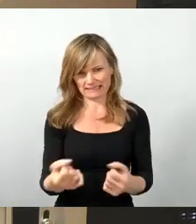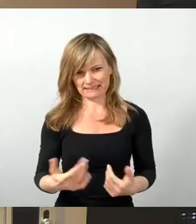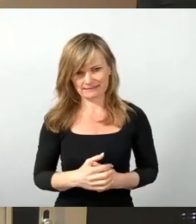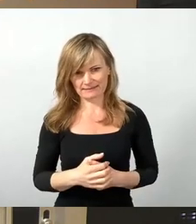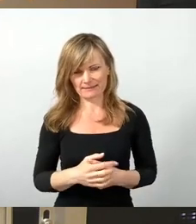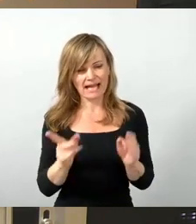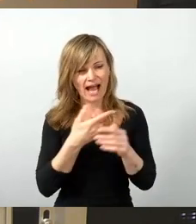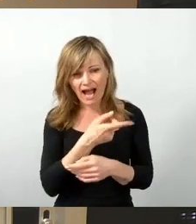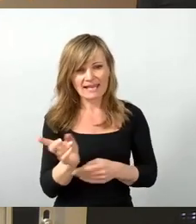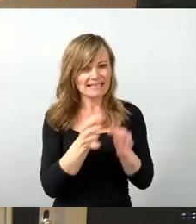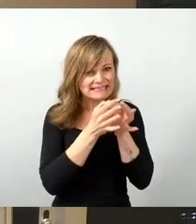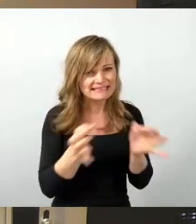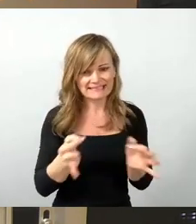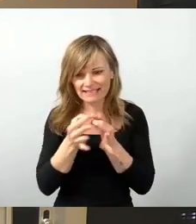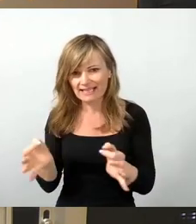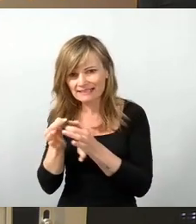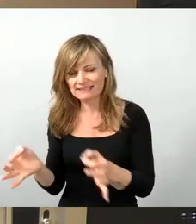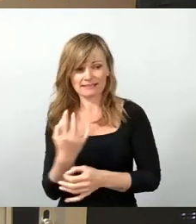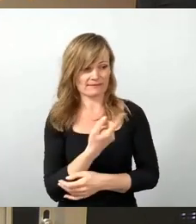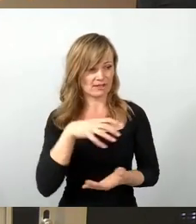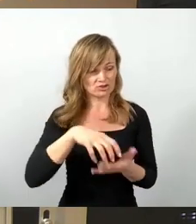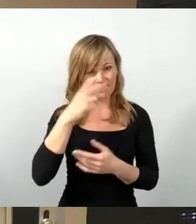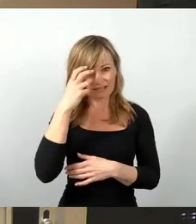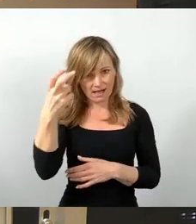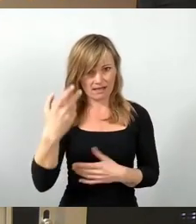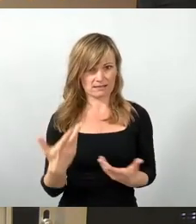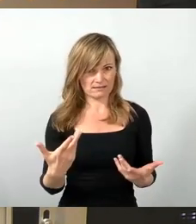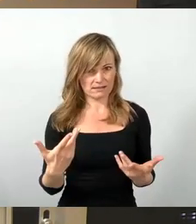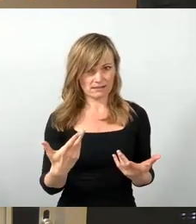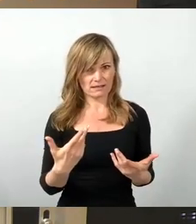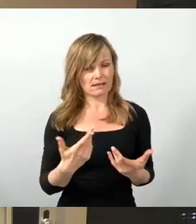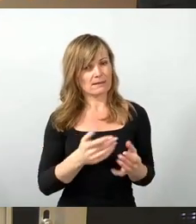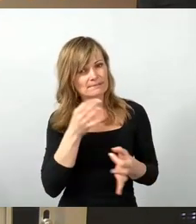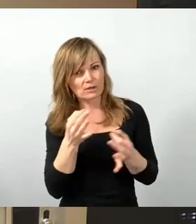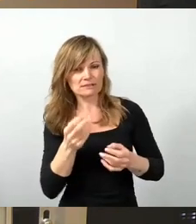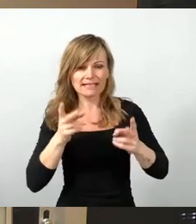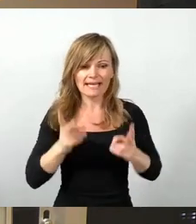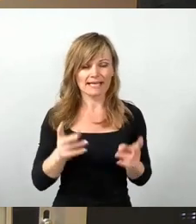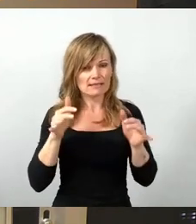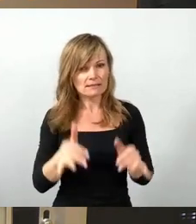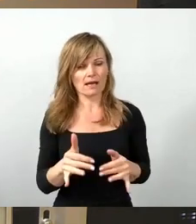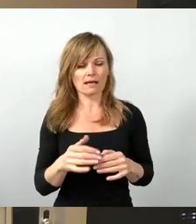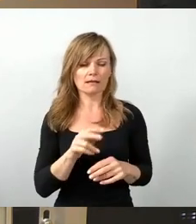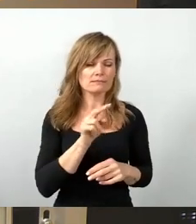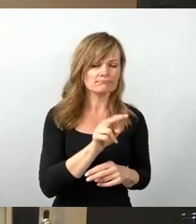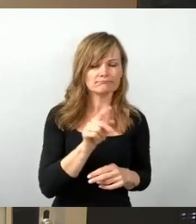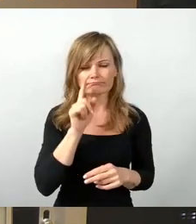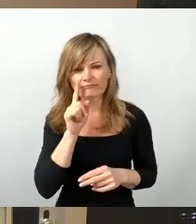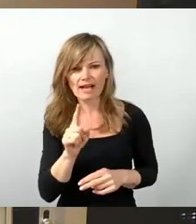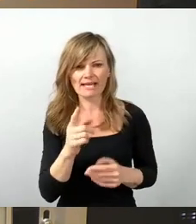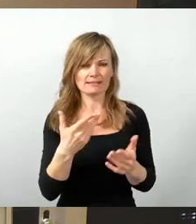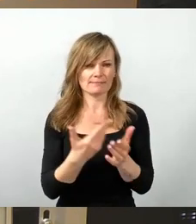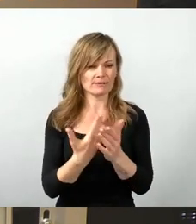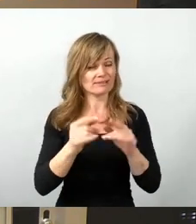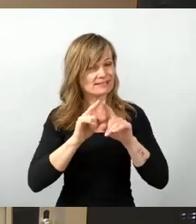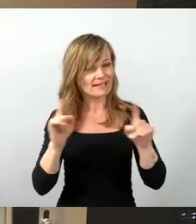die wir manchmal als Stadträtinnen und Stadträte auch mit unseren besonderen Rechten auch haben, wenn es eben zum Beispiel um solche Sachen wie Finanzen auch geht. Da haben wir